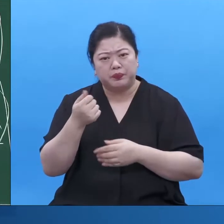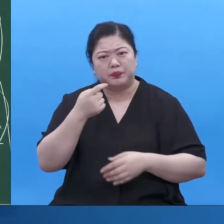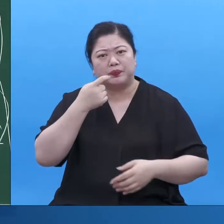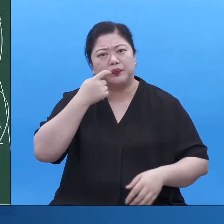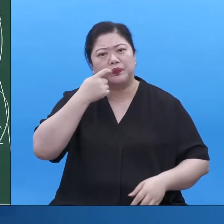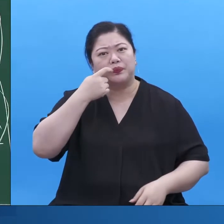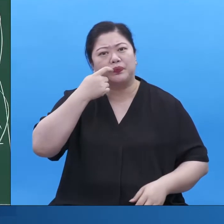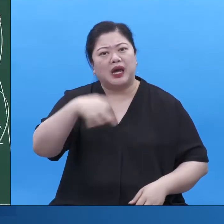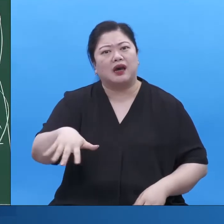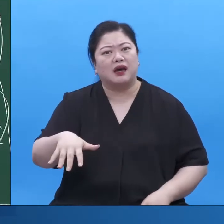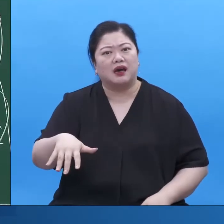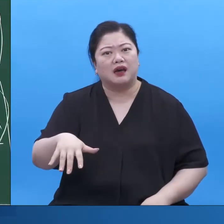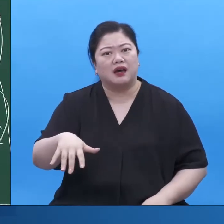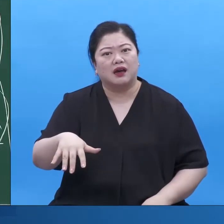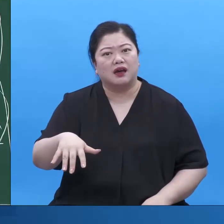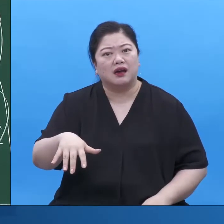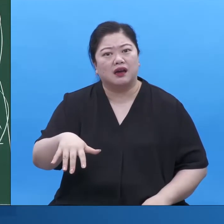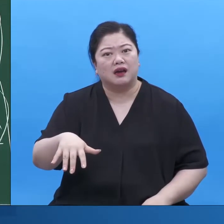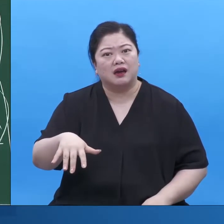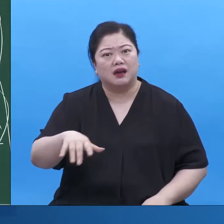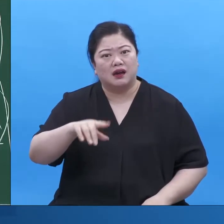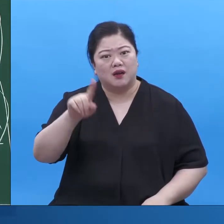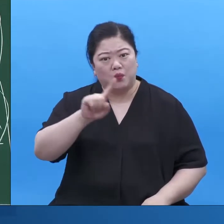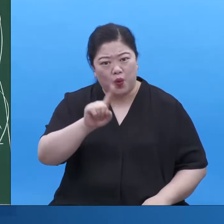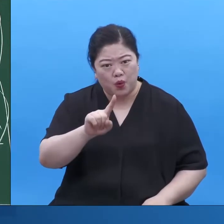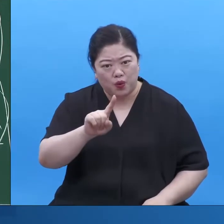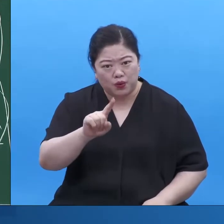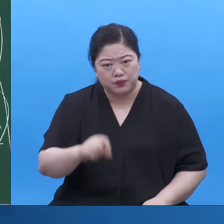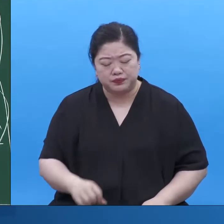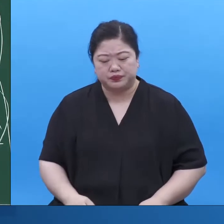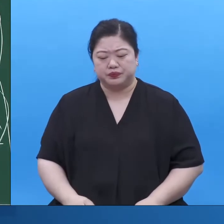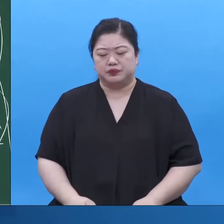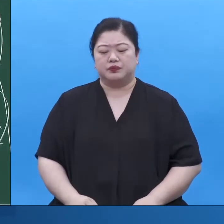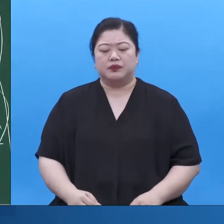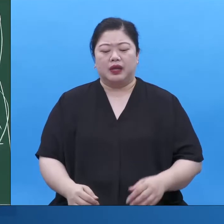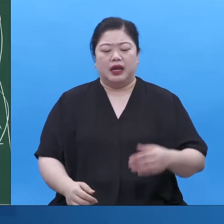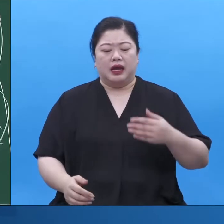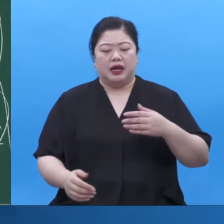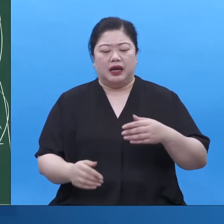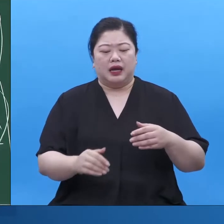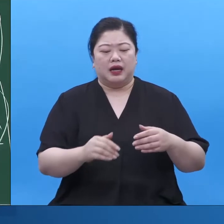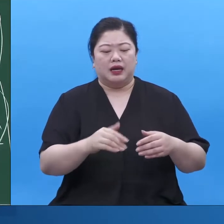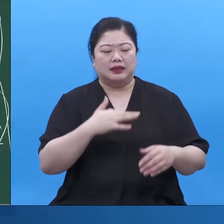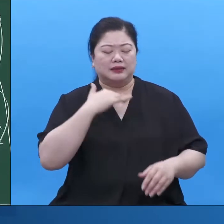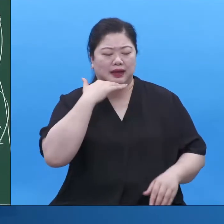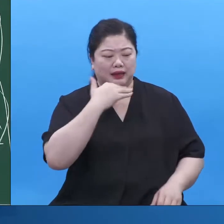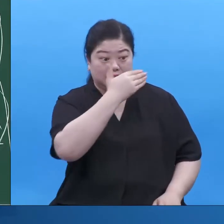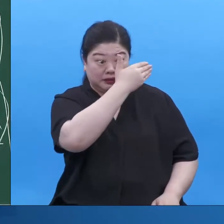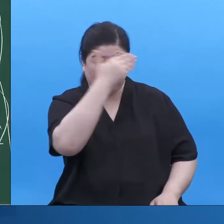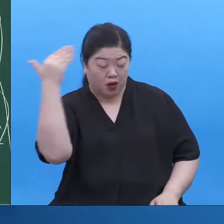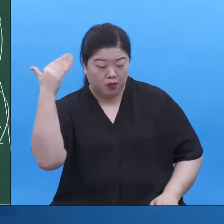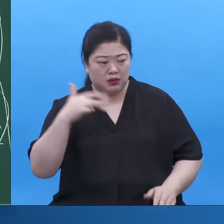우리 아이들이 군에 들어와서 훈련받고 제대로 목표 달성은 어렵다